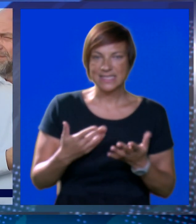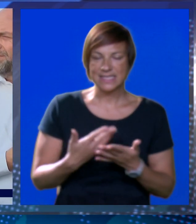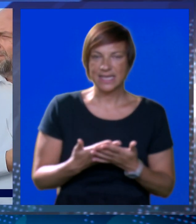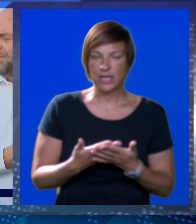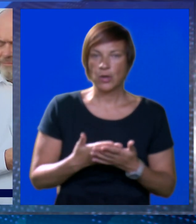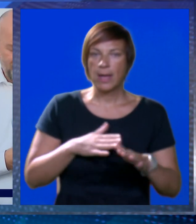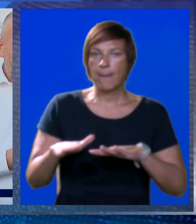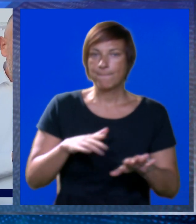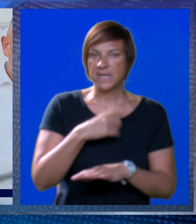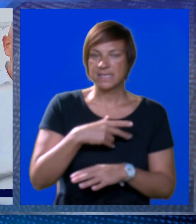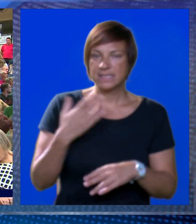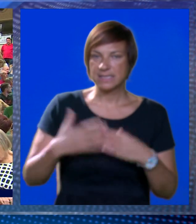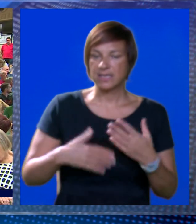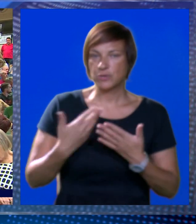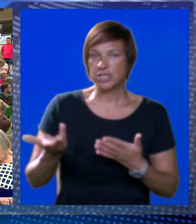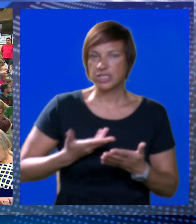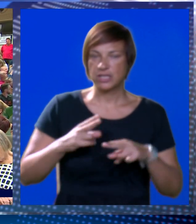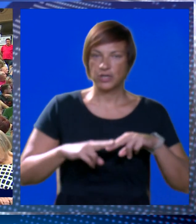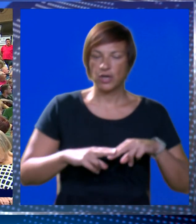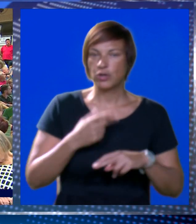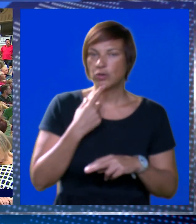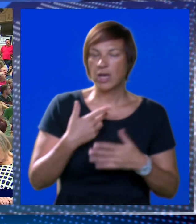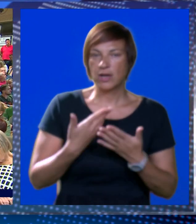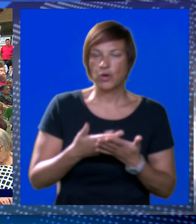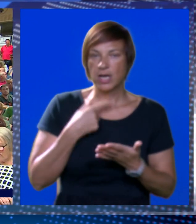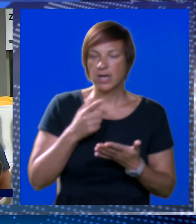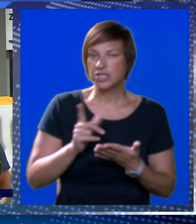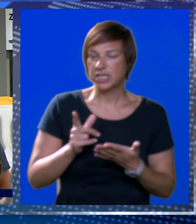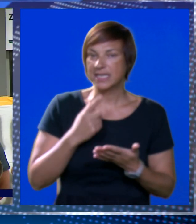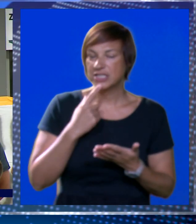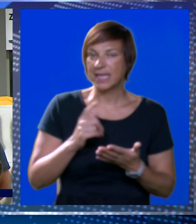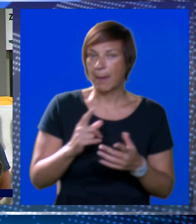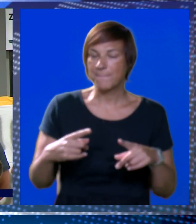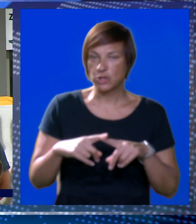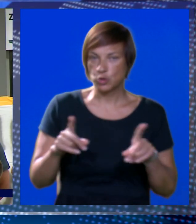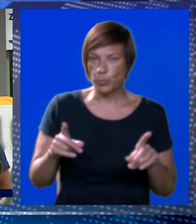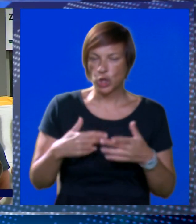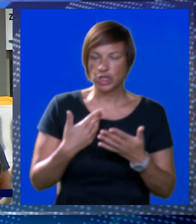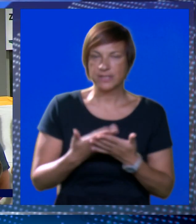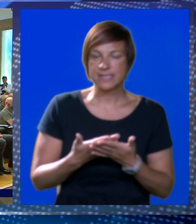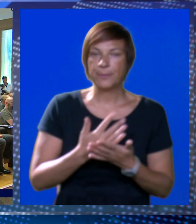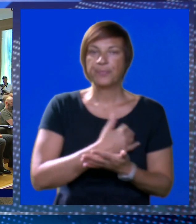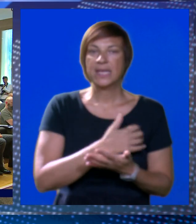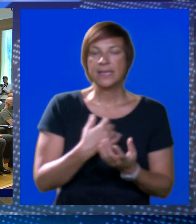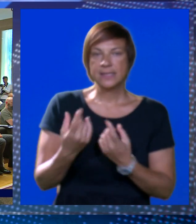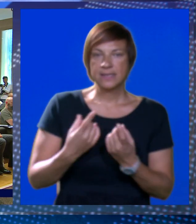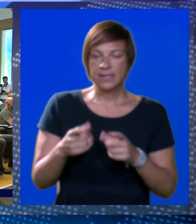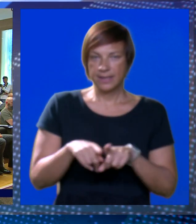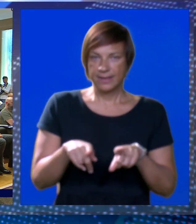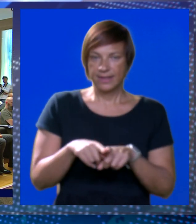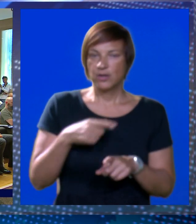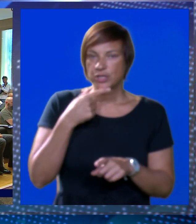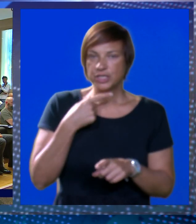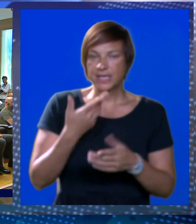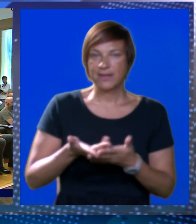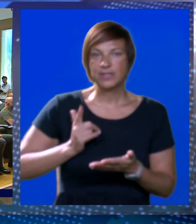realiziraju. Ministar zaključuje kako će se donijeti odluka koja, kako kaže, neće s nikim biti u suprotnosti. Iz hrvatskih cesta